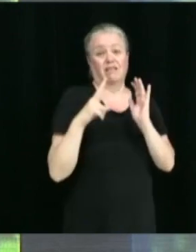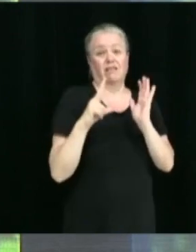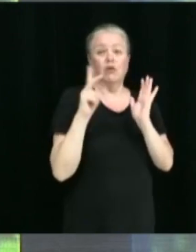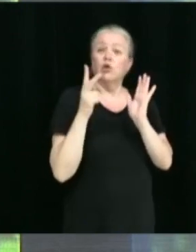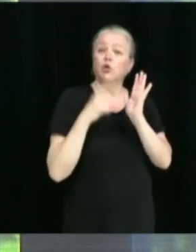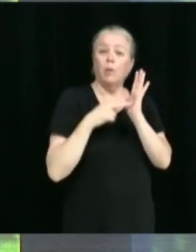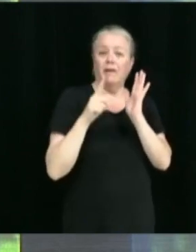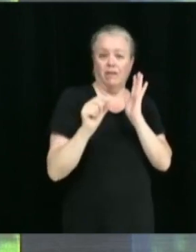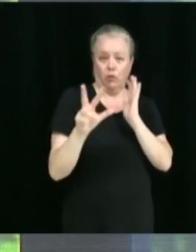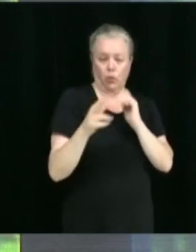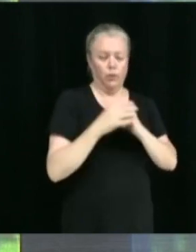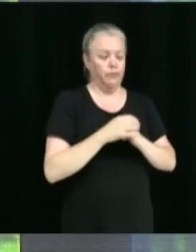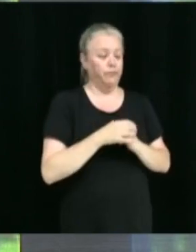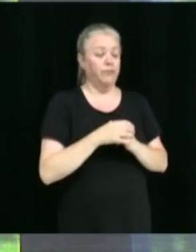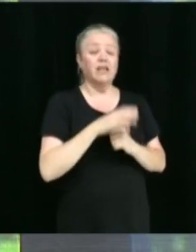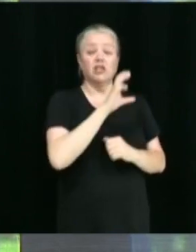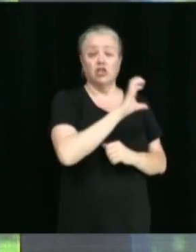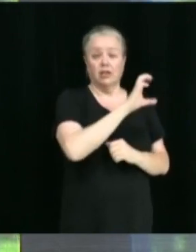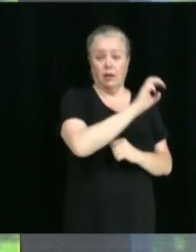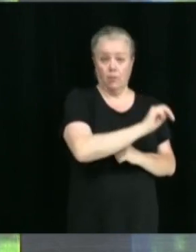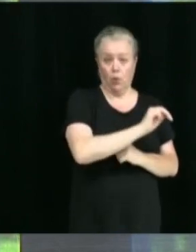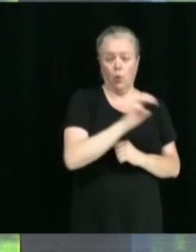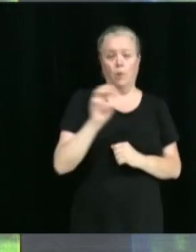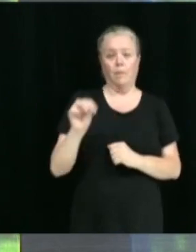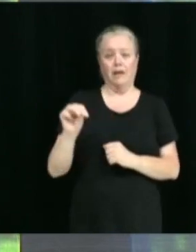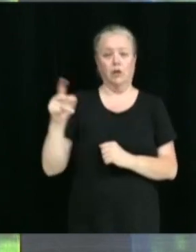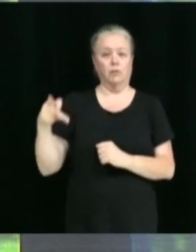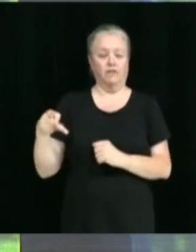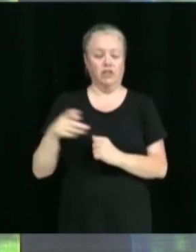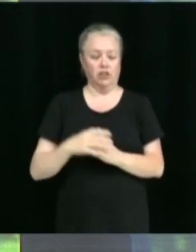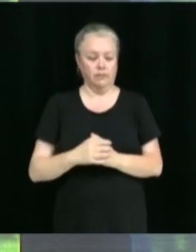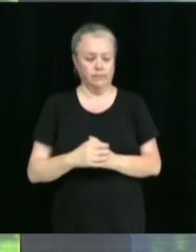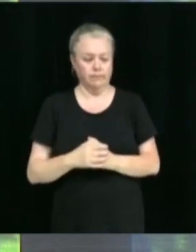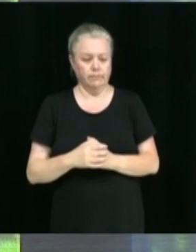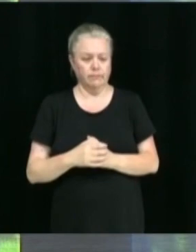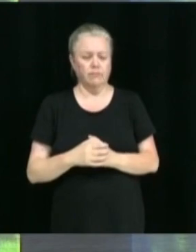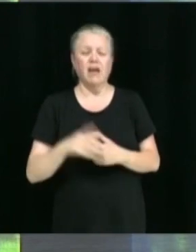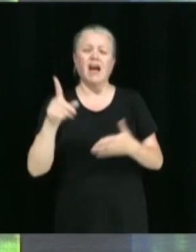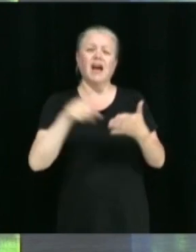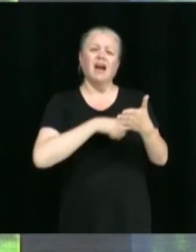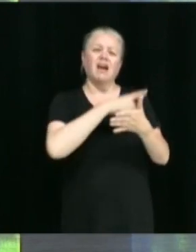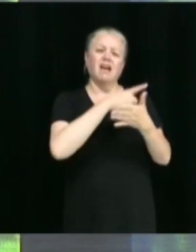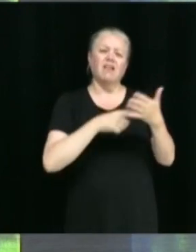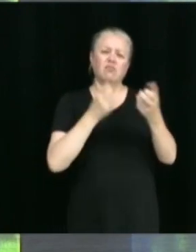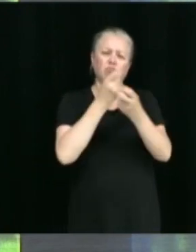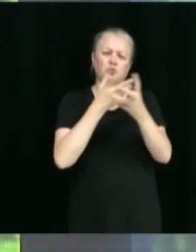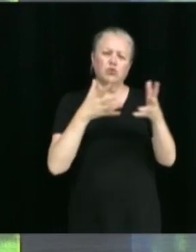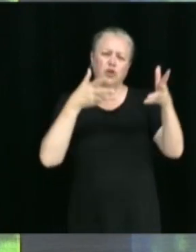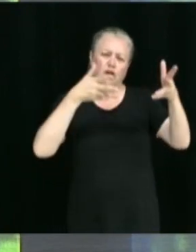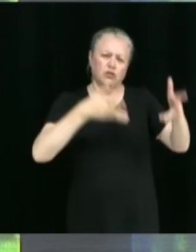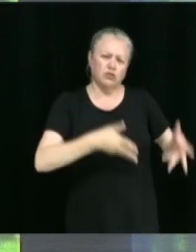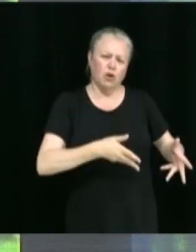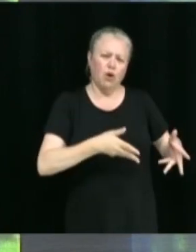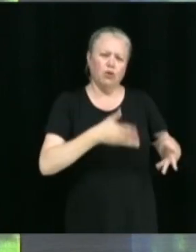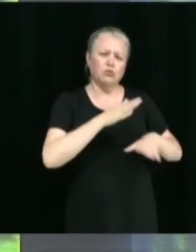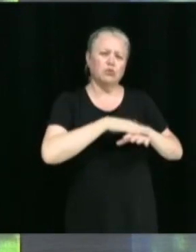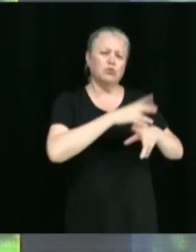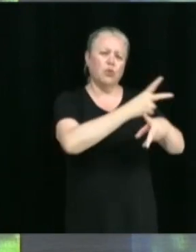Chantal Moreau, Michael Provencher. Annuation de plusieurs soldes résiduaires de règlement d'emprunt.